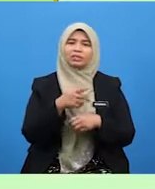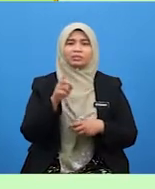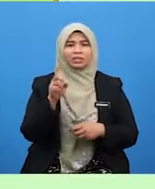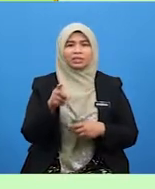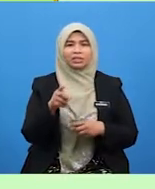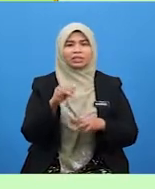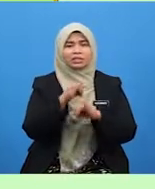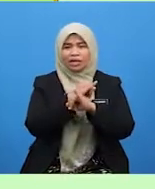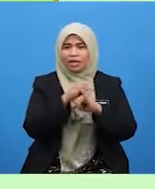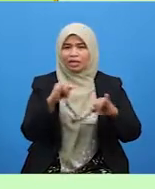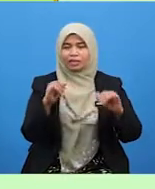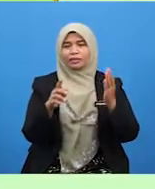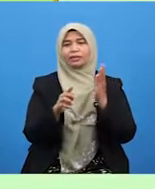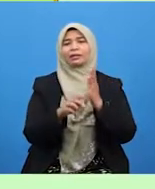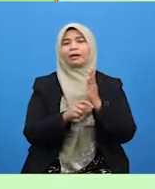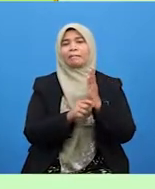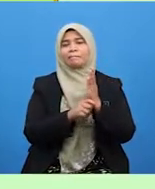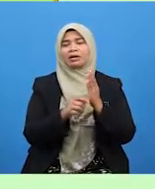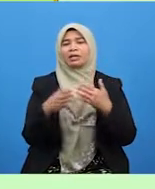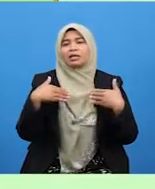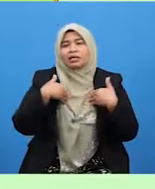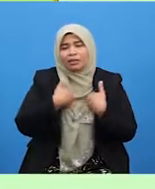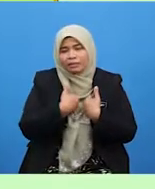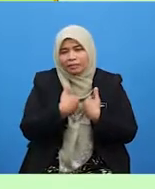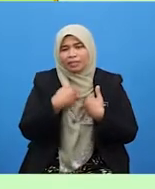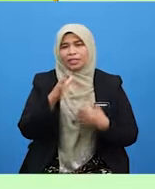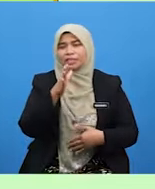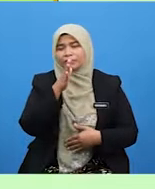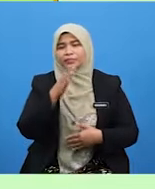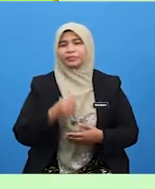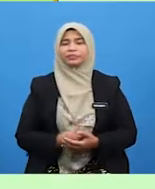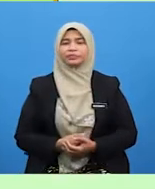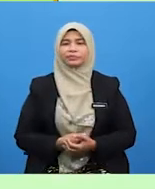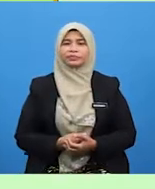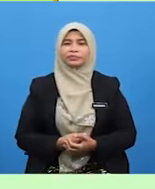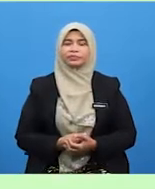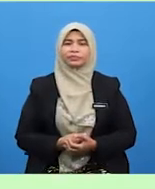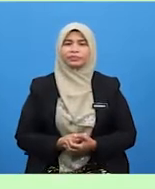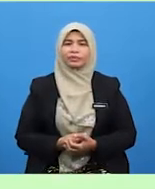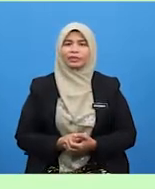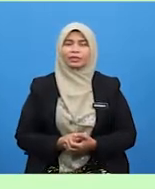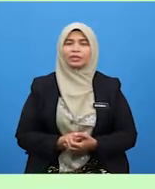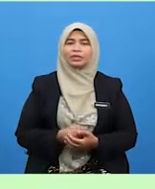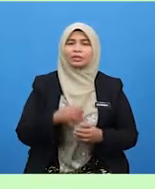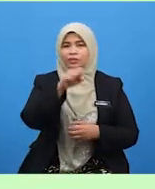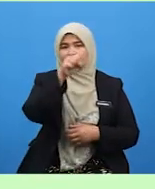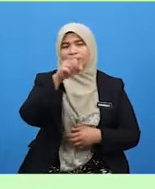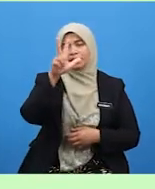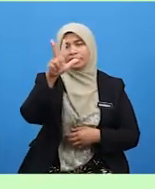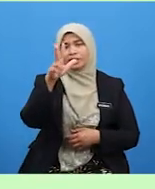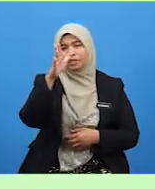sepatutnya jangan menambahkan keletihan ibu. Soalan tiga,